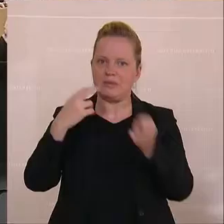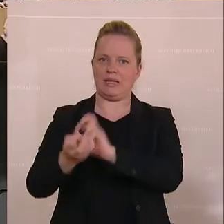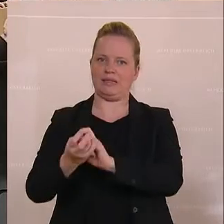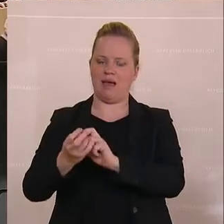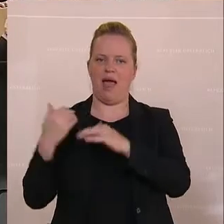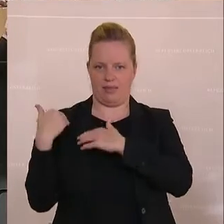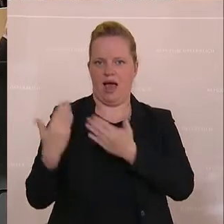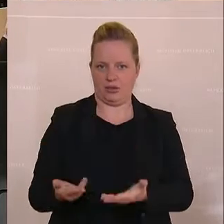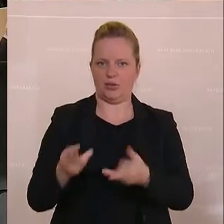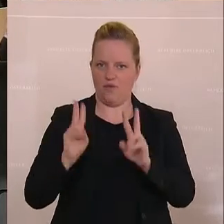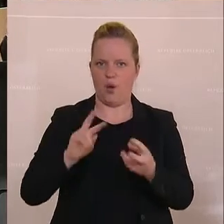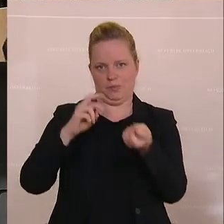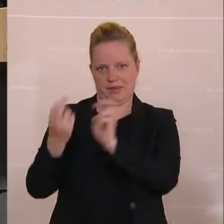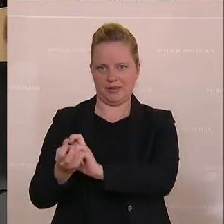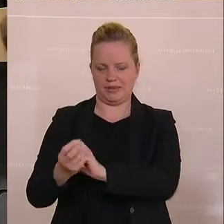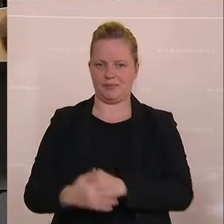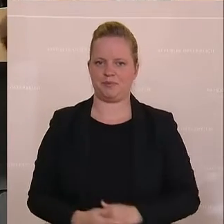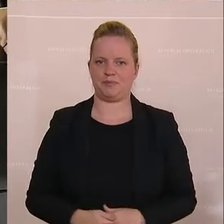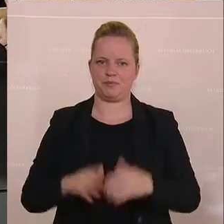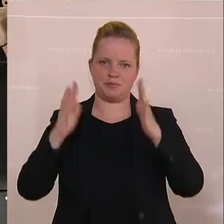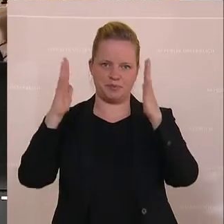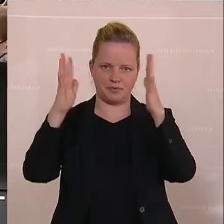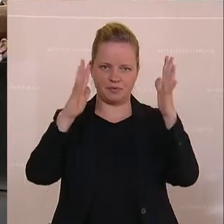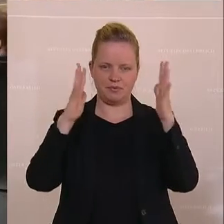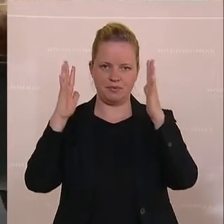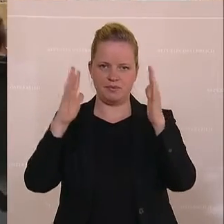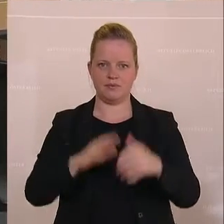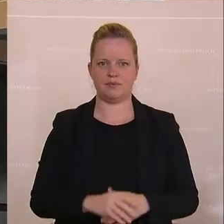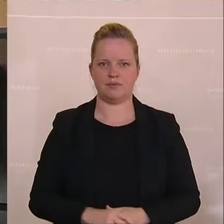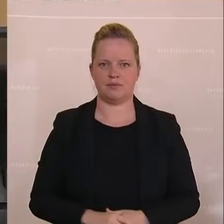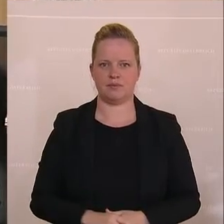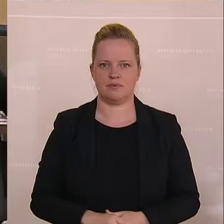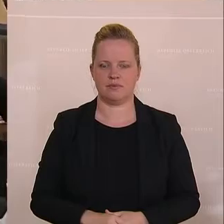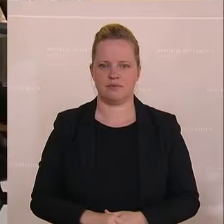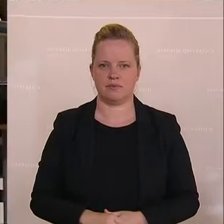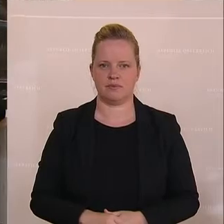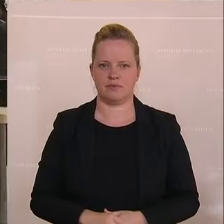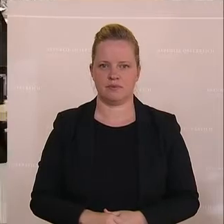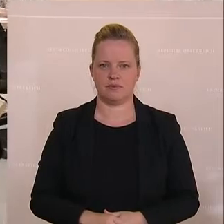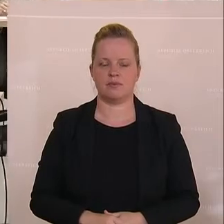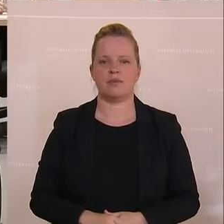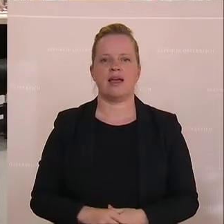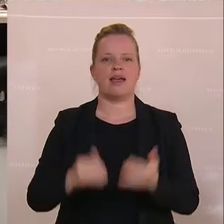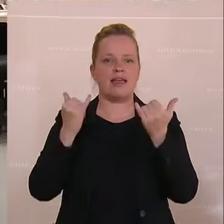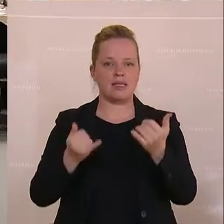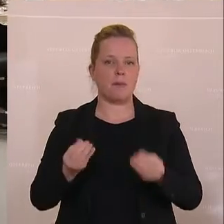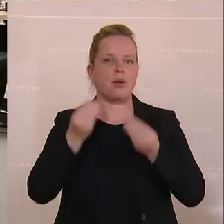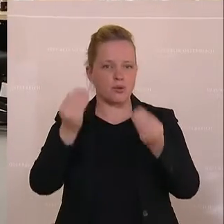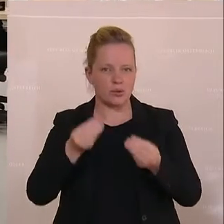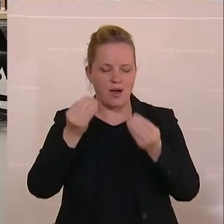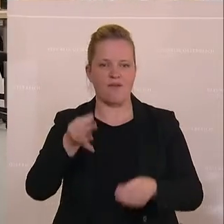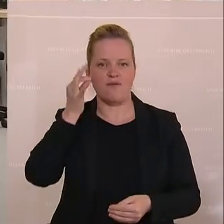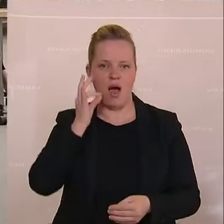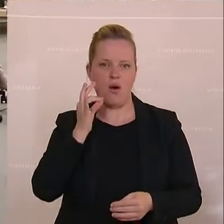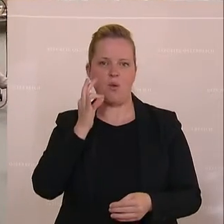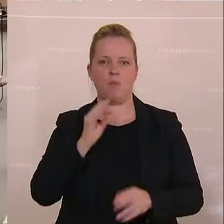Das war Norbert Sieber von der ÖVP. ist Familiensprecher in seiner Partei. Er spricht von einem historischen Beschluss der Regierung beim